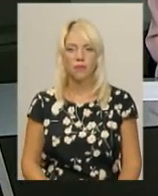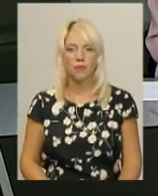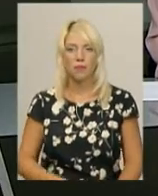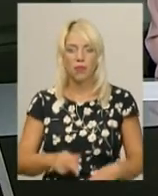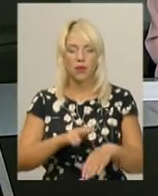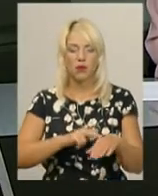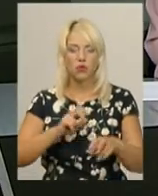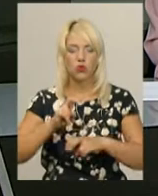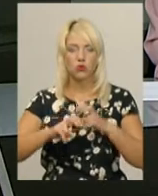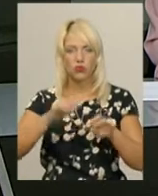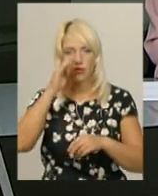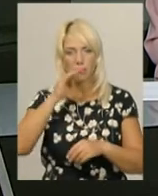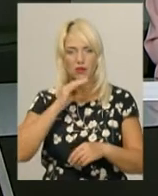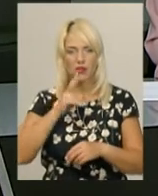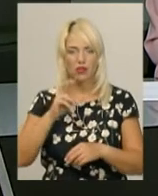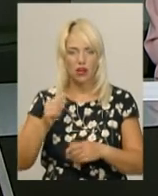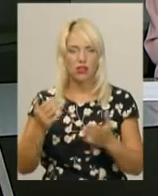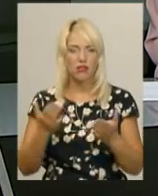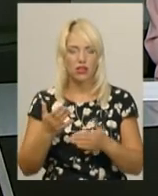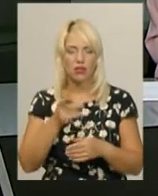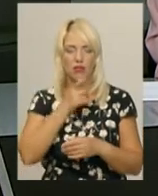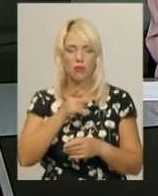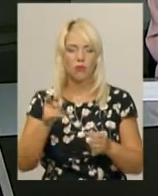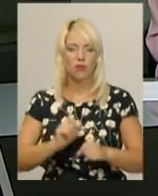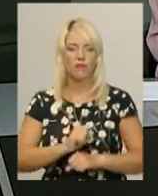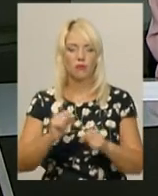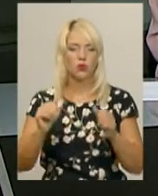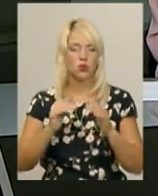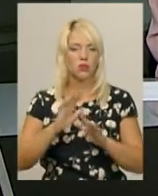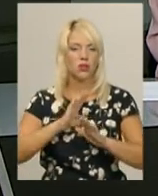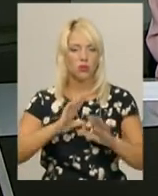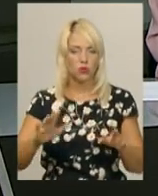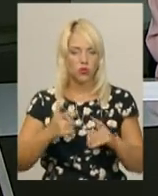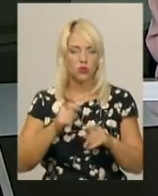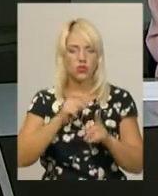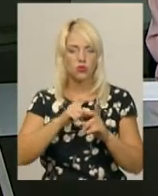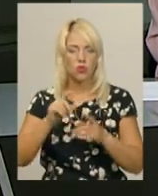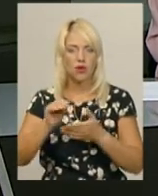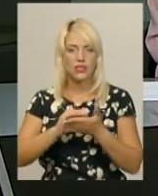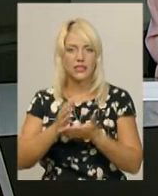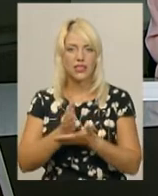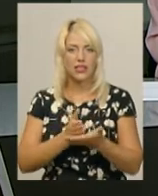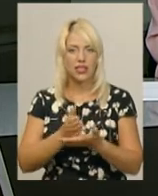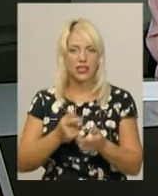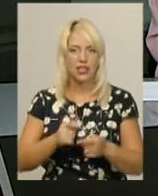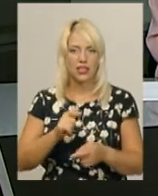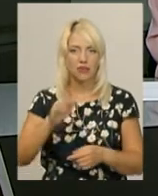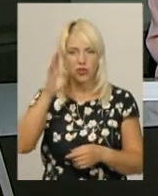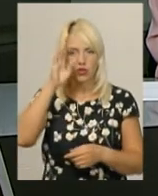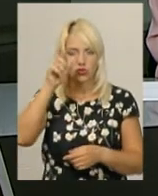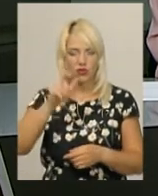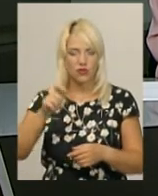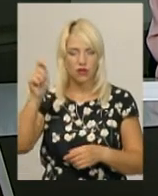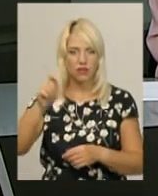Правоохоронці шукають батька, котрого на момент вибуху вдома не було. За словами прес-секретаря обласної поліції Інни Глеги, чоловік